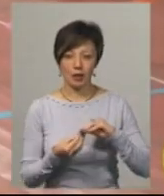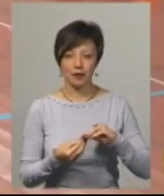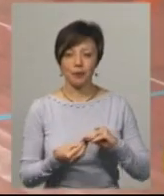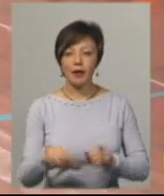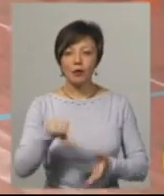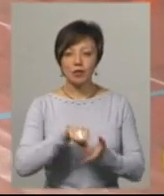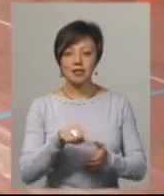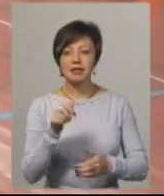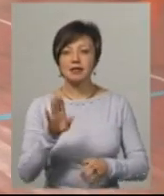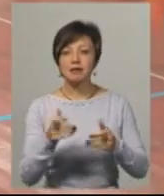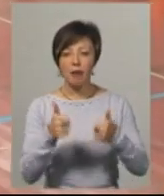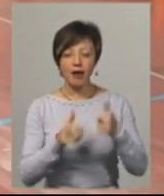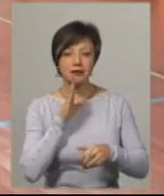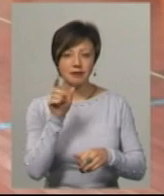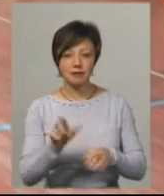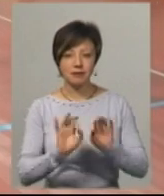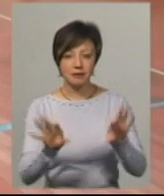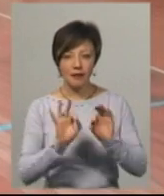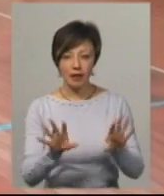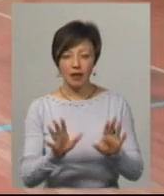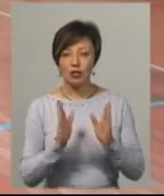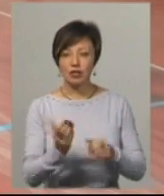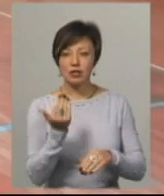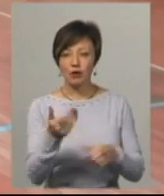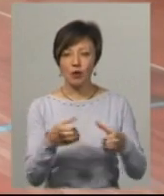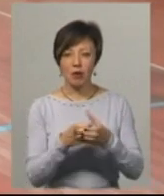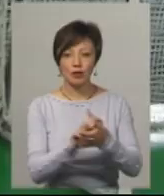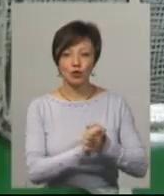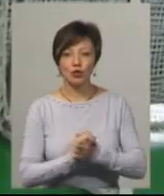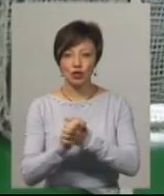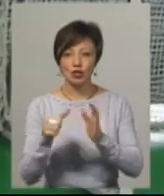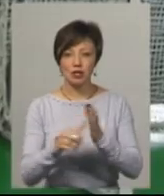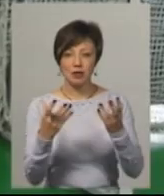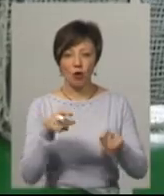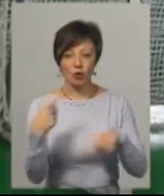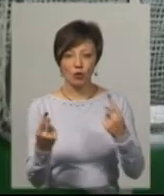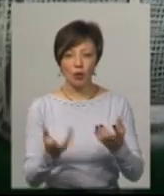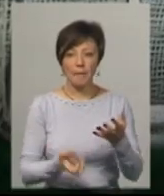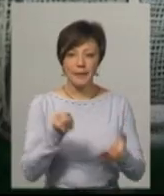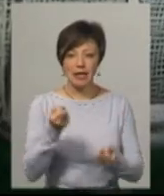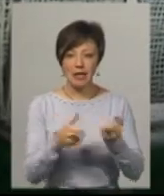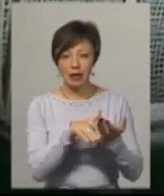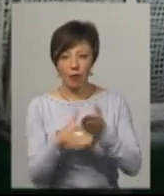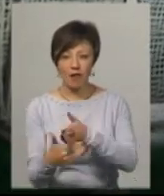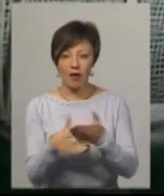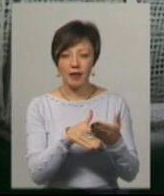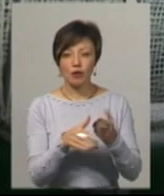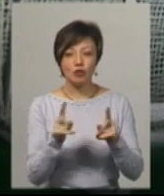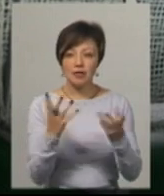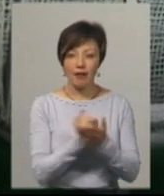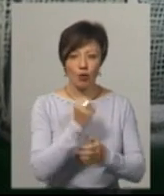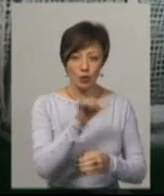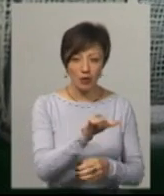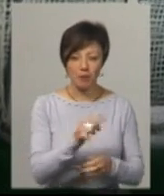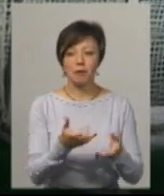Учасниця ЗМАІ Анастія Сорока каже, за шість днів їхня команда здружилася. Ми один одного підтримували, тобто з тебе щось не виходить,